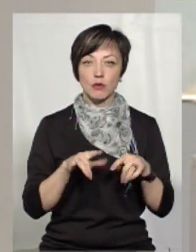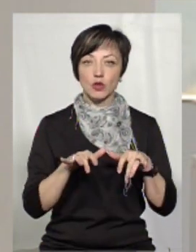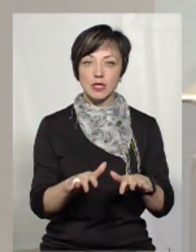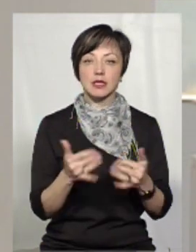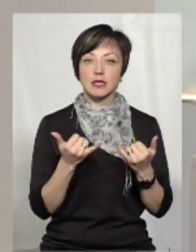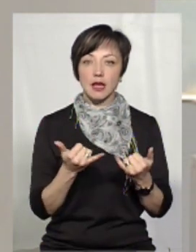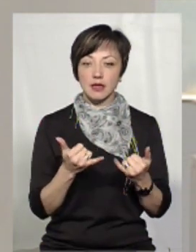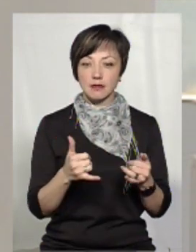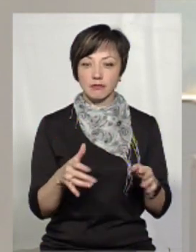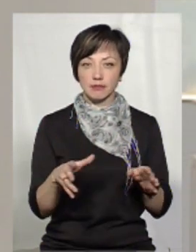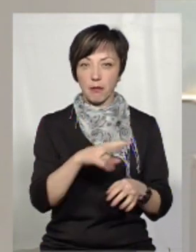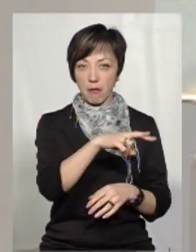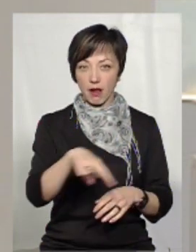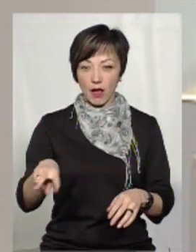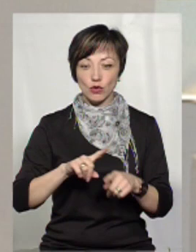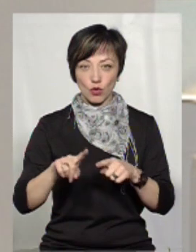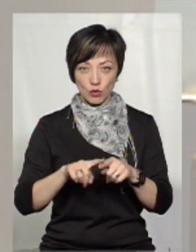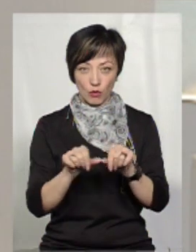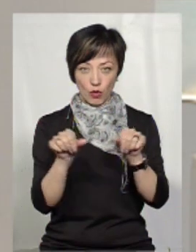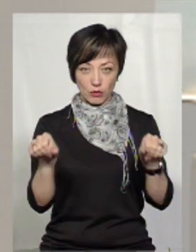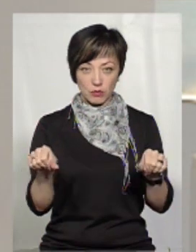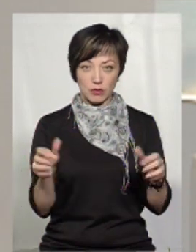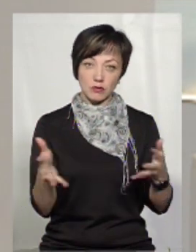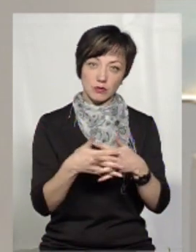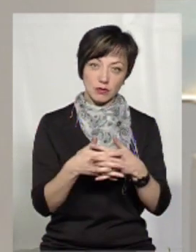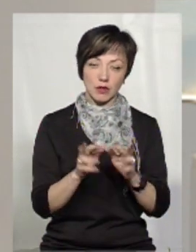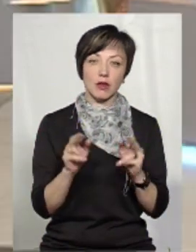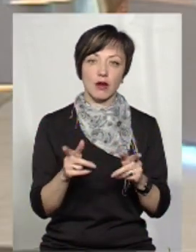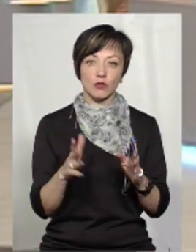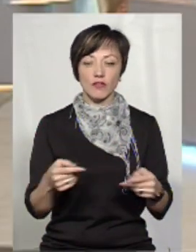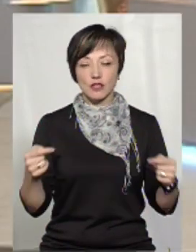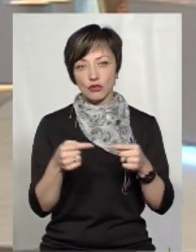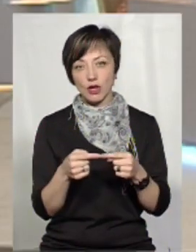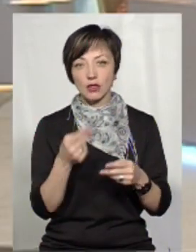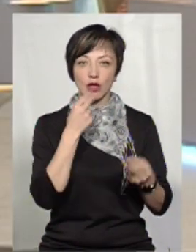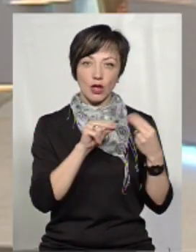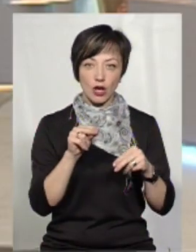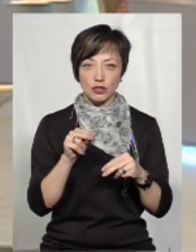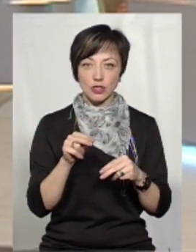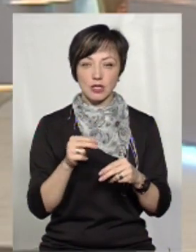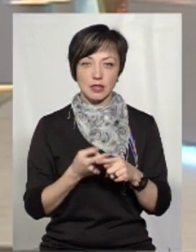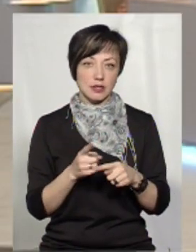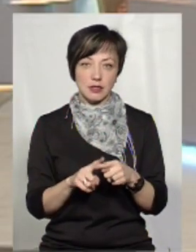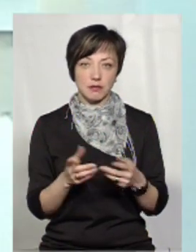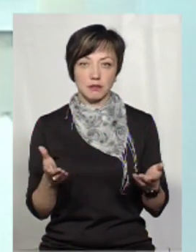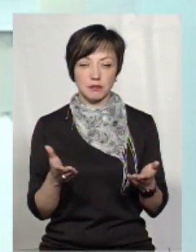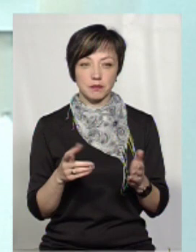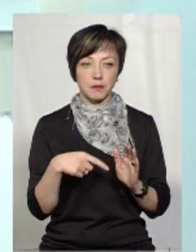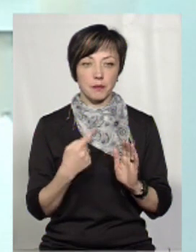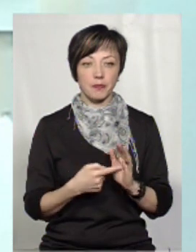процеси йдуть зараз паралельно, а згодом вони мають якимось чином асимілюватися, чи як, чи будуть визначати, який кращий. Ну,